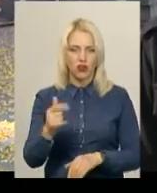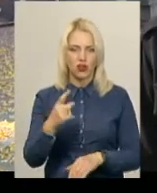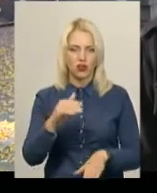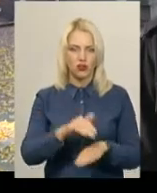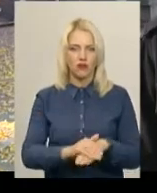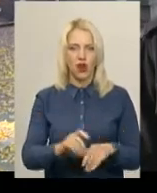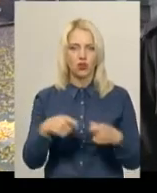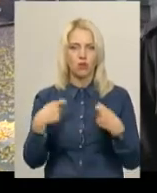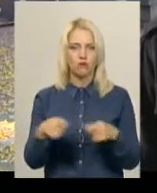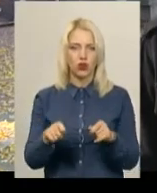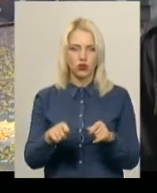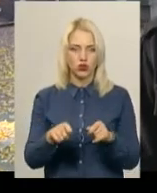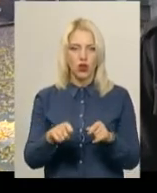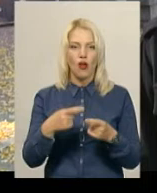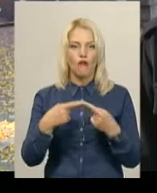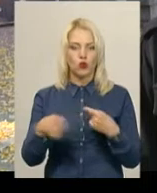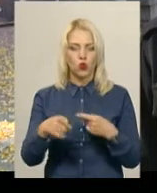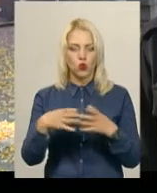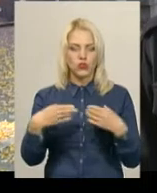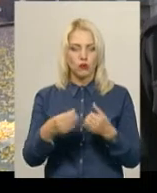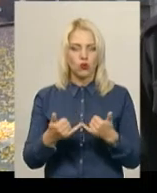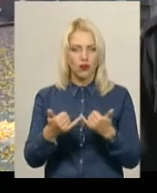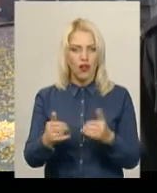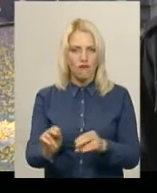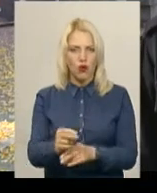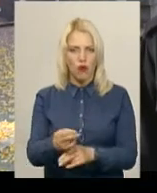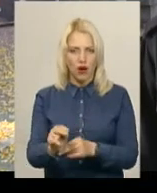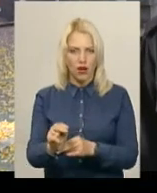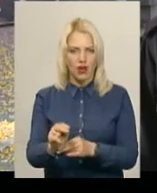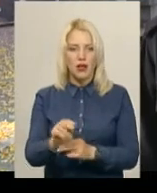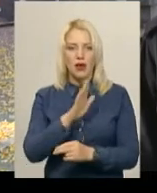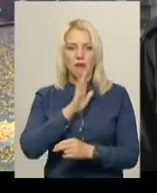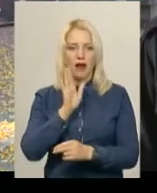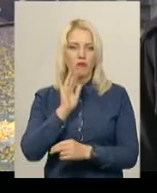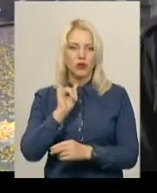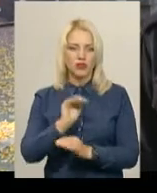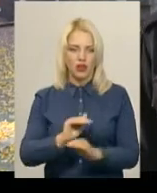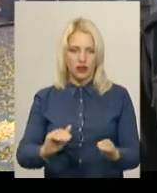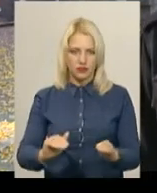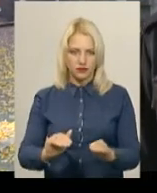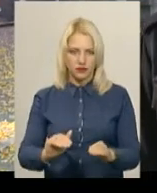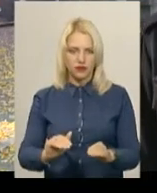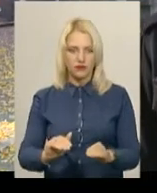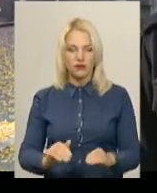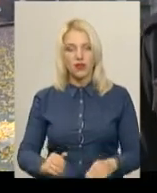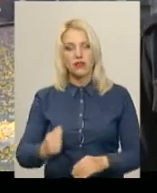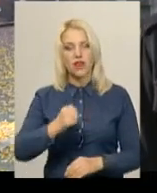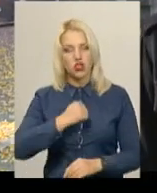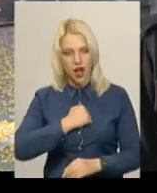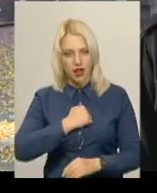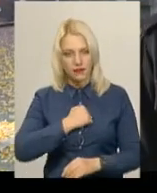факт продажу в другу сім'ю для виховання мамою дітей. На жаль,